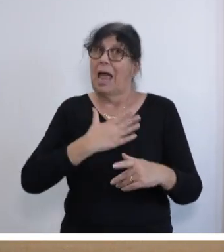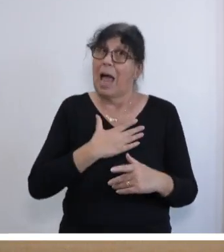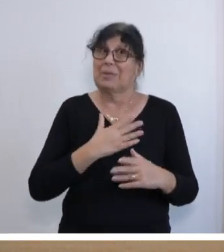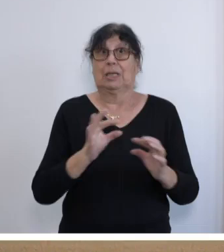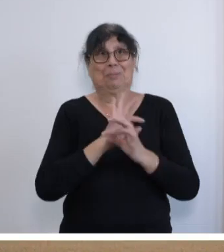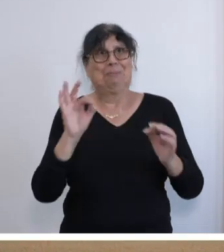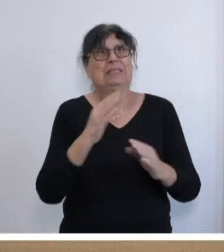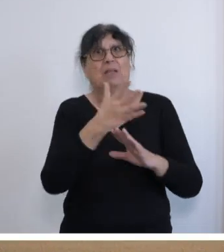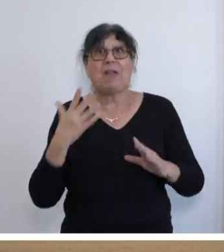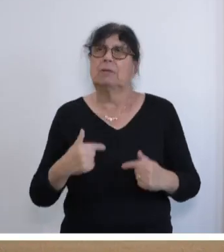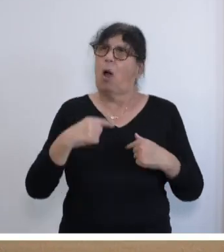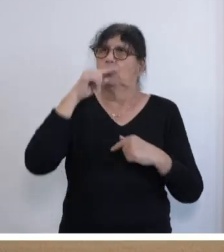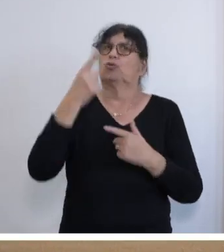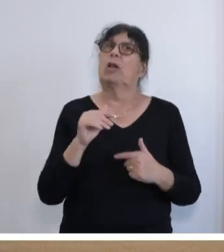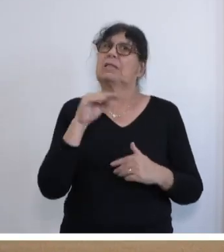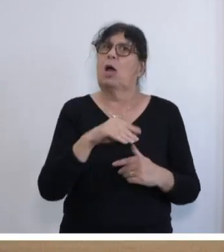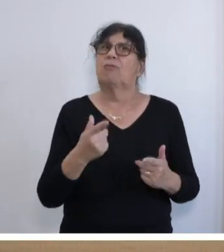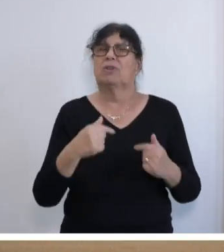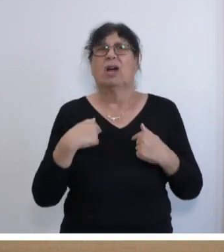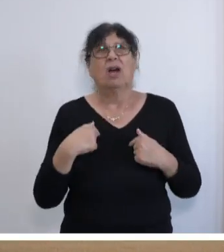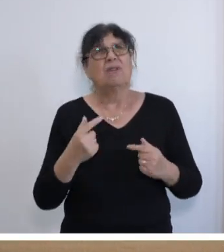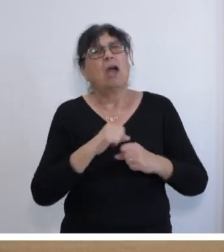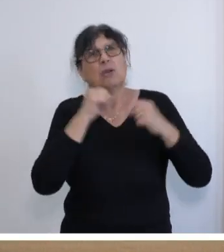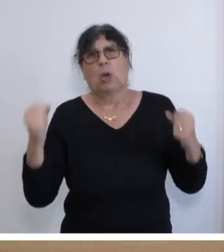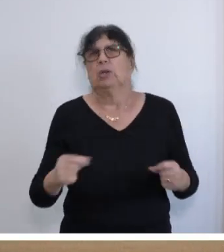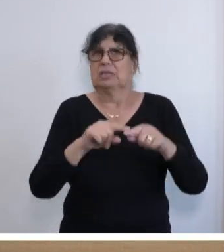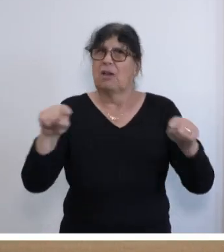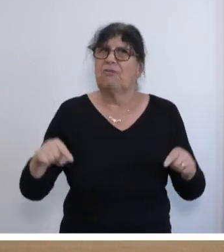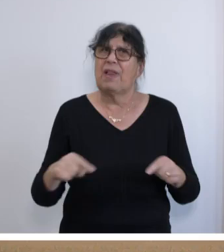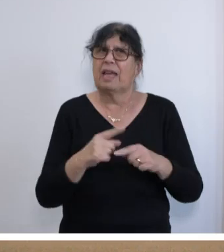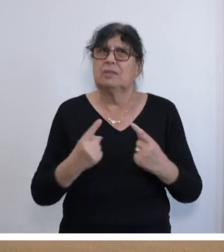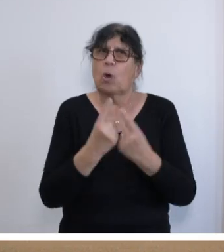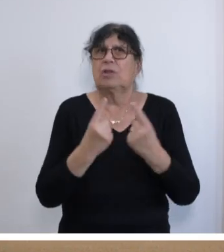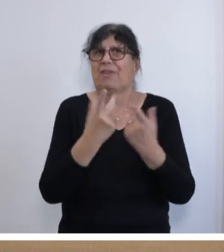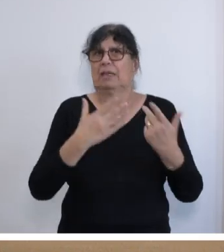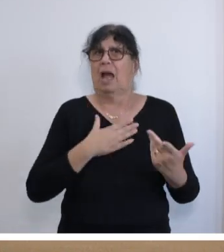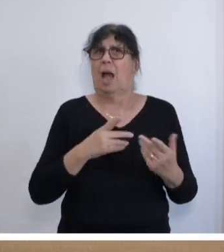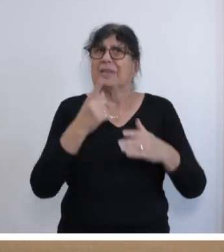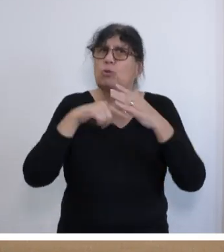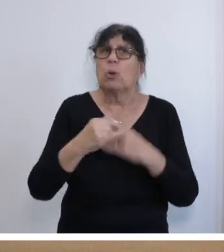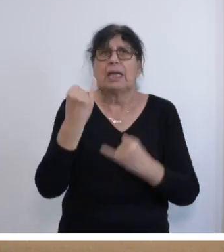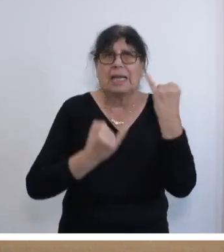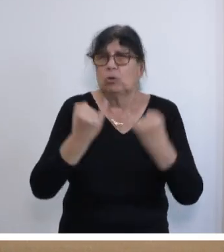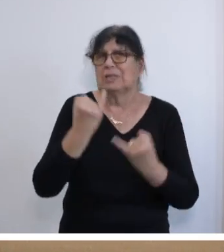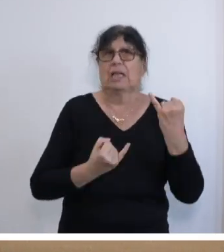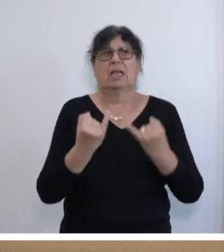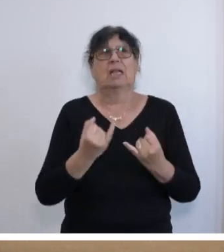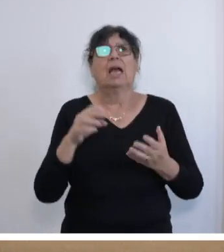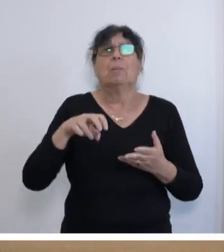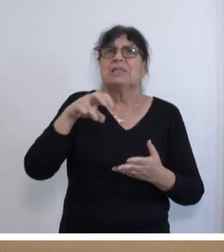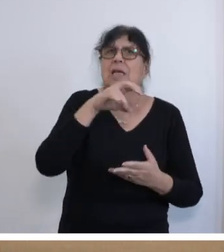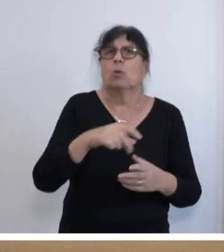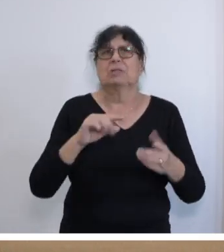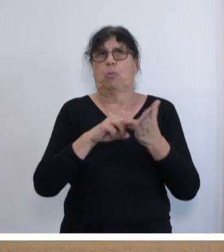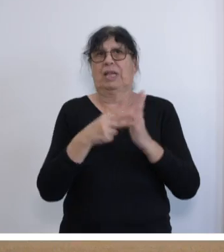Welle, da sind wir immer ganz stolz drauf. Und wo wir nachweislich die größten Flächenkonflikte haben, durch unsere starke Industrie, durch die Siedlungspolitik, die wir haben,